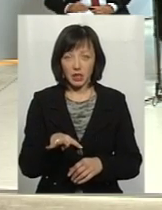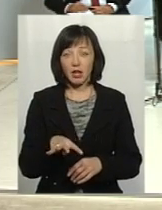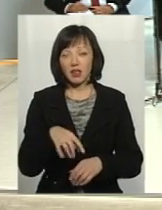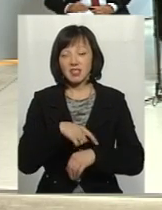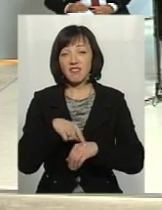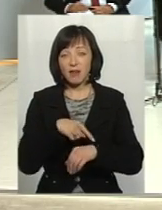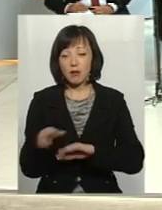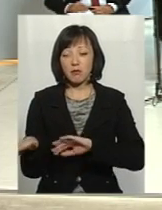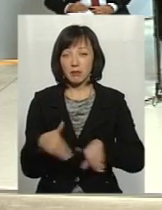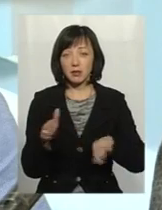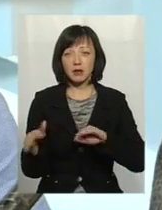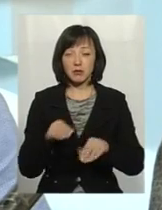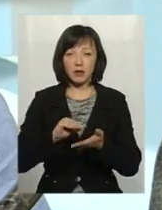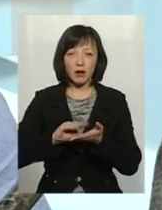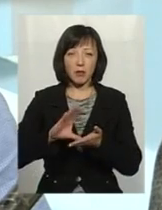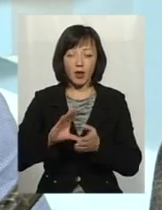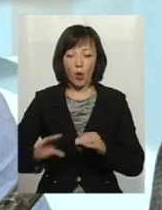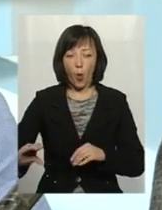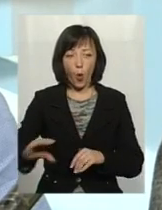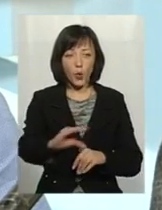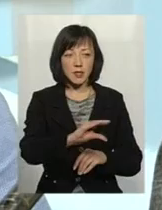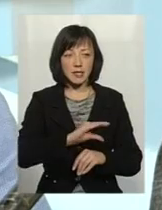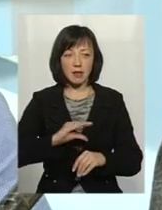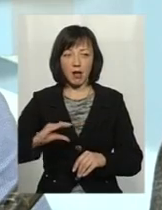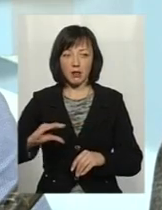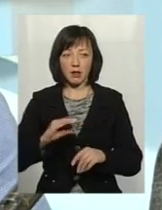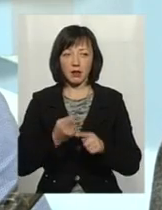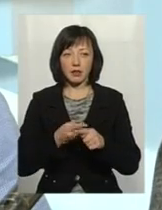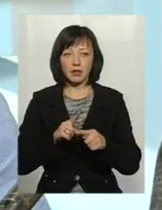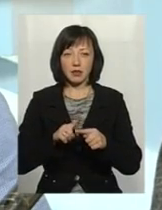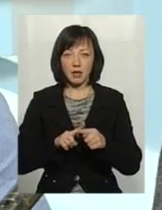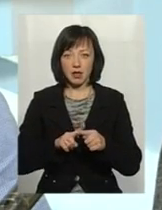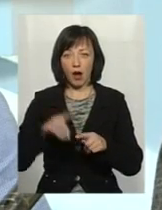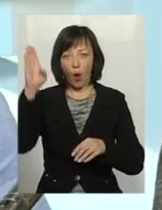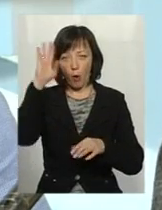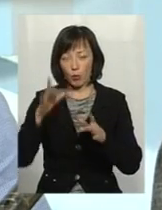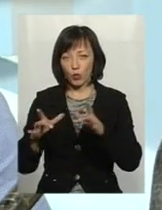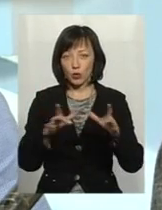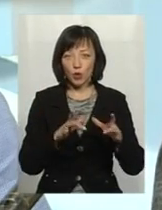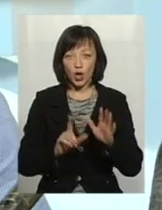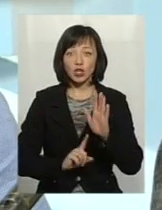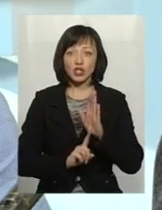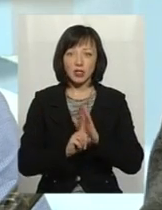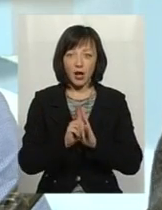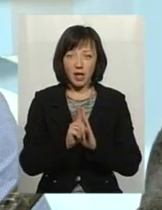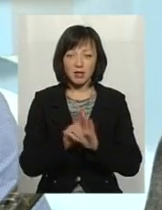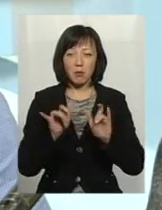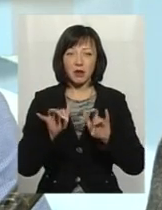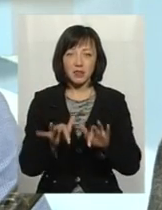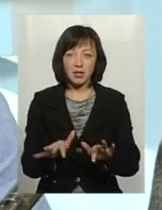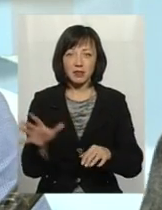временем відбувається накоплення осадки на дні даних біологічних прудів. І починаються анародні процеси со всіми